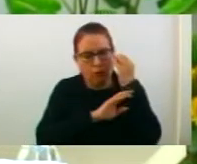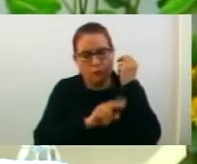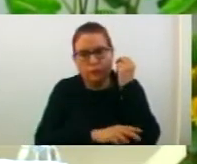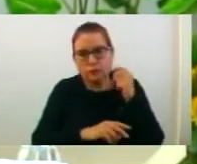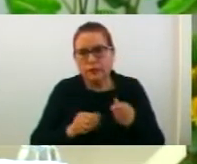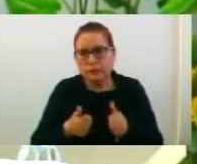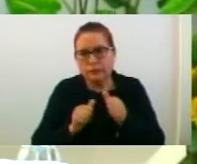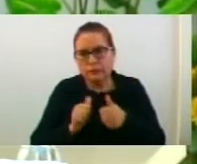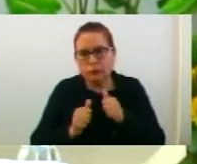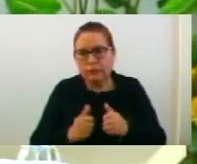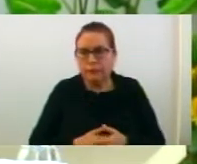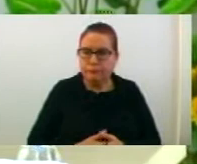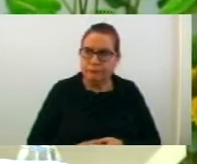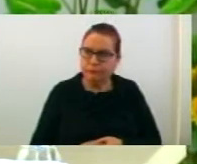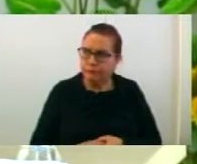Спорт.